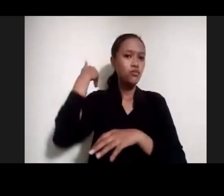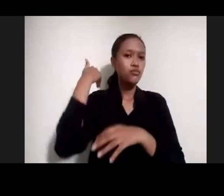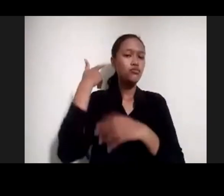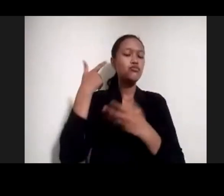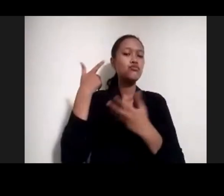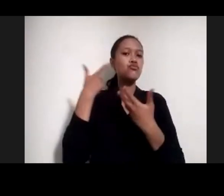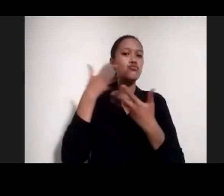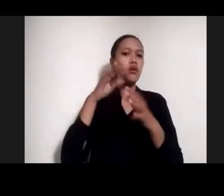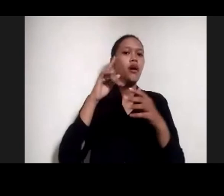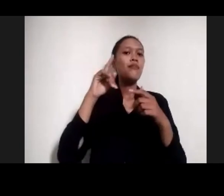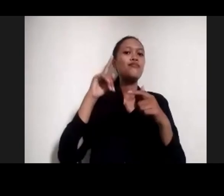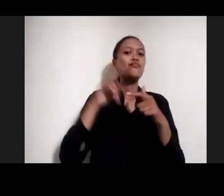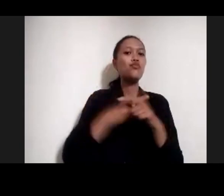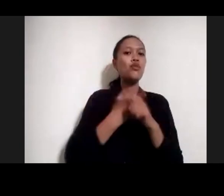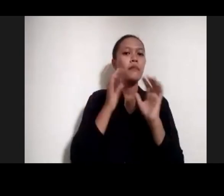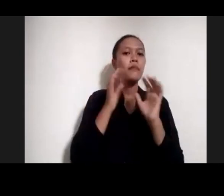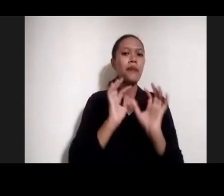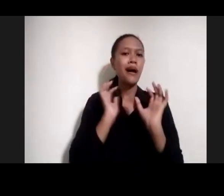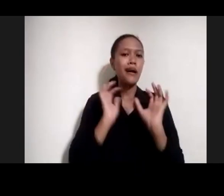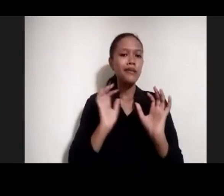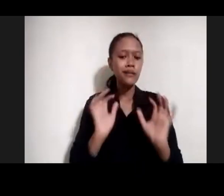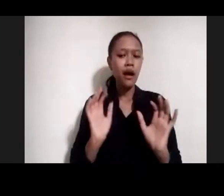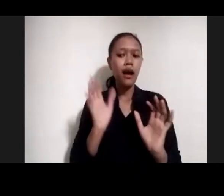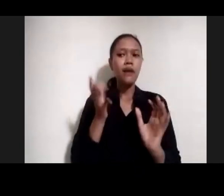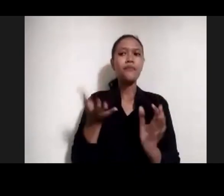pengangkatannya.